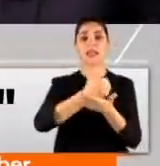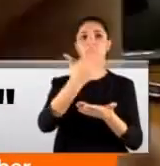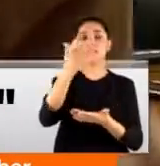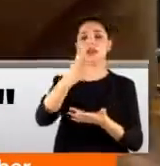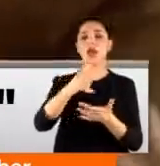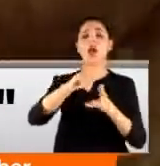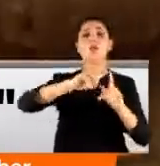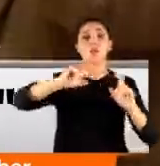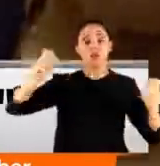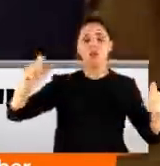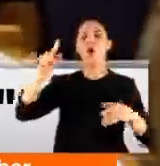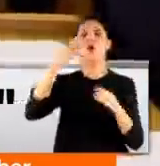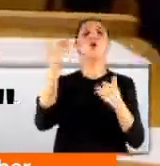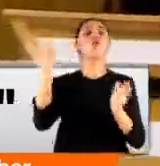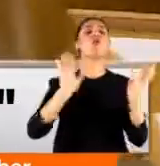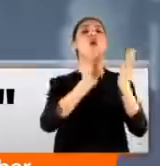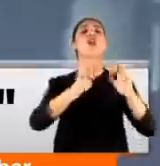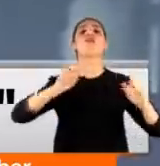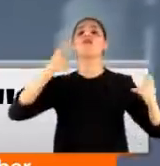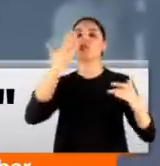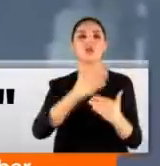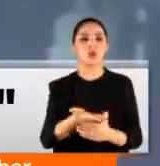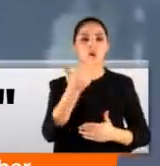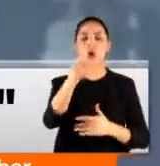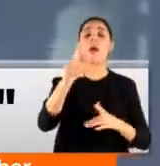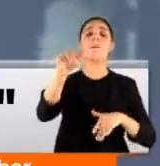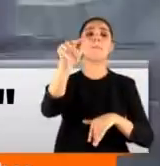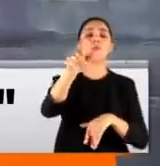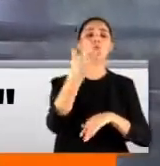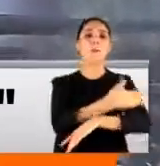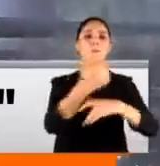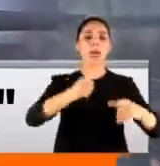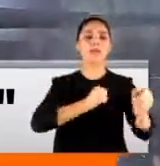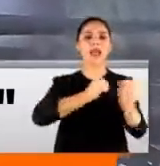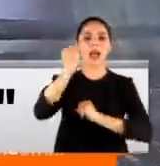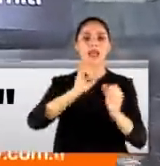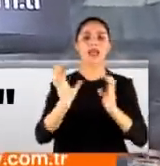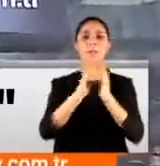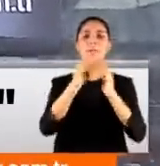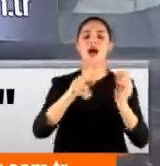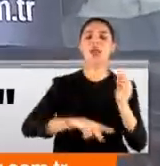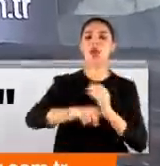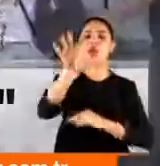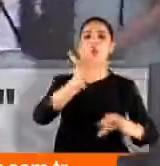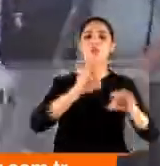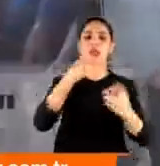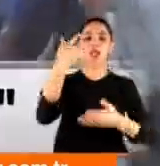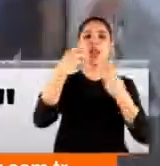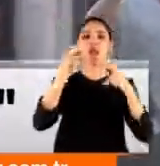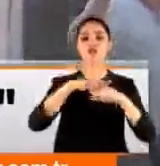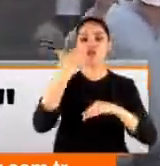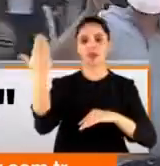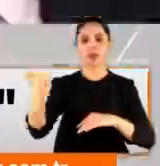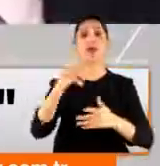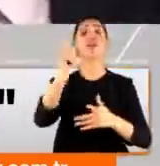muhalefet büyümüyor. Yine CHP yönetimini hedef aldı. Memleket Hareketi'nin partileşme süreciyle ilgili yol haritasını açıkladı. CHP'yi